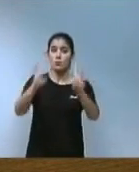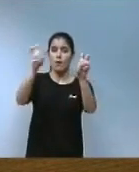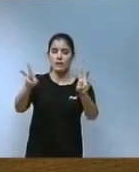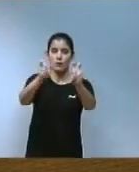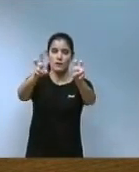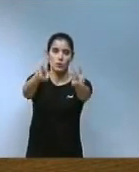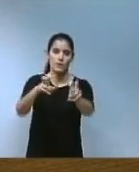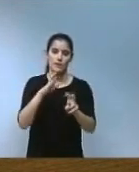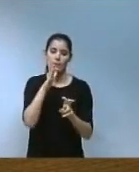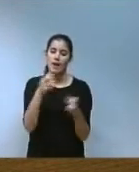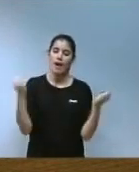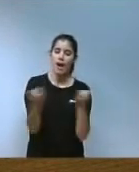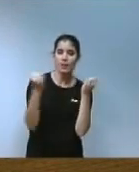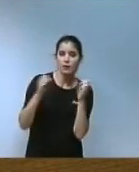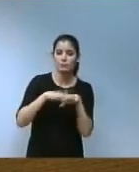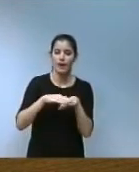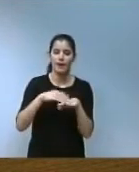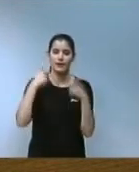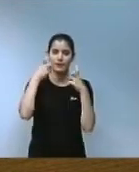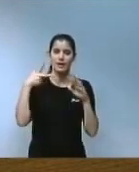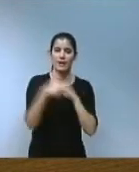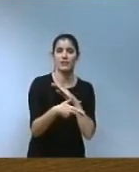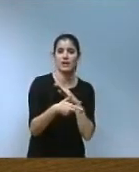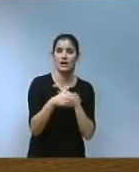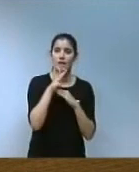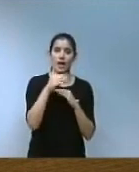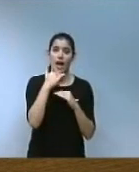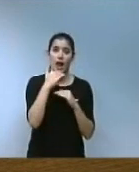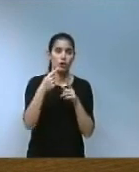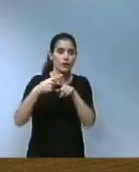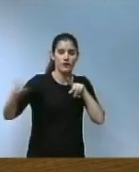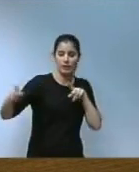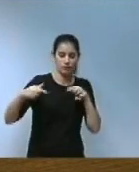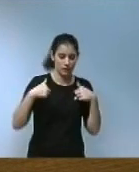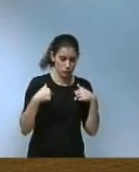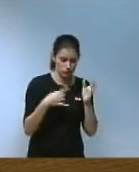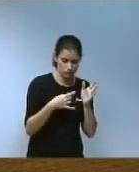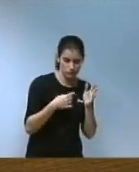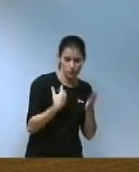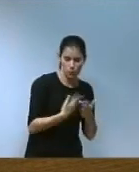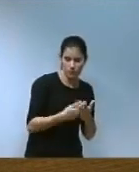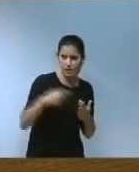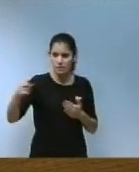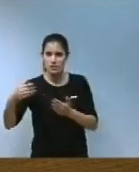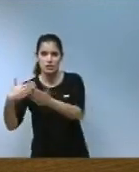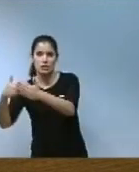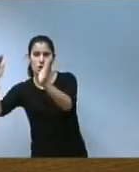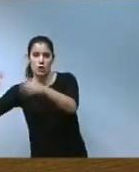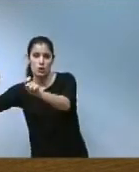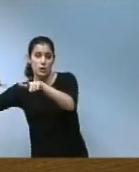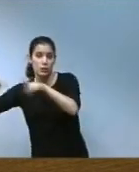emprenent accions per evitar que es produisquen escletxes insalvables entre les persones qualificades i les menys qualificades.